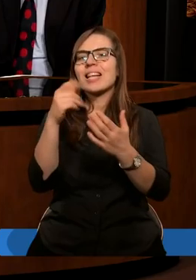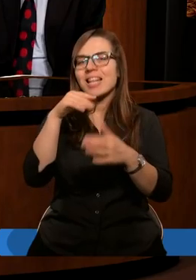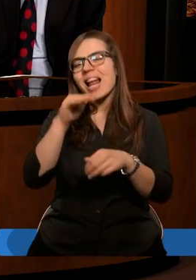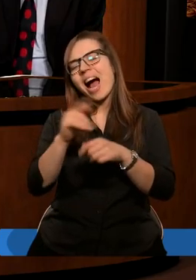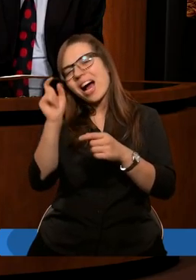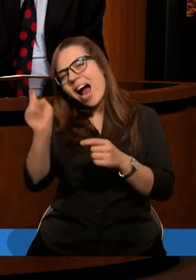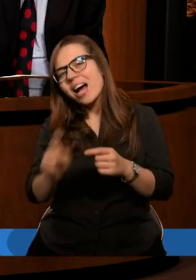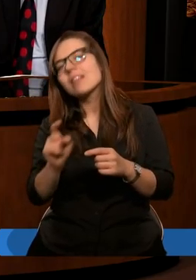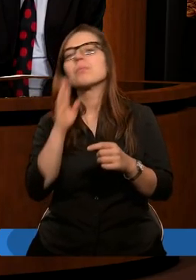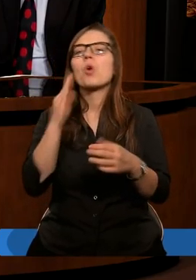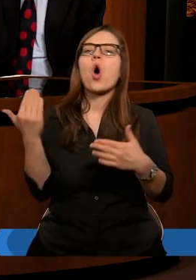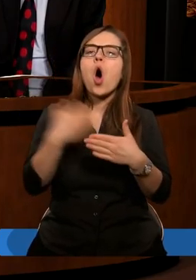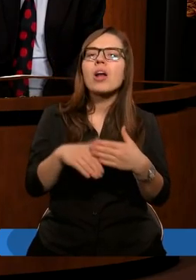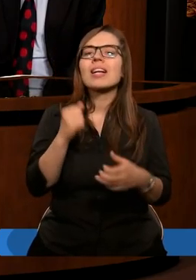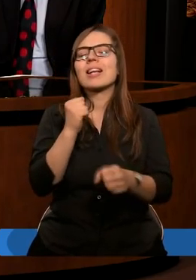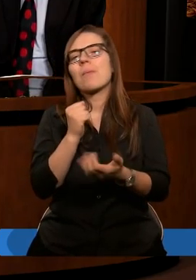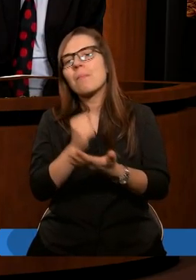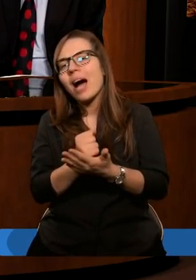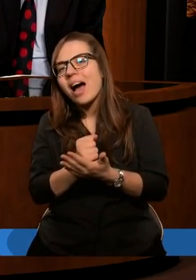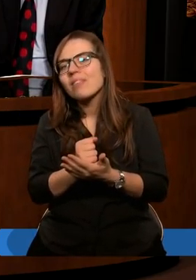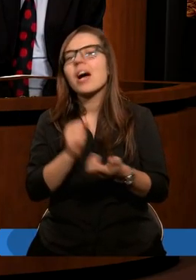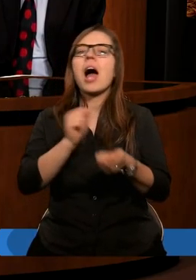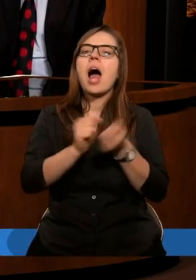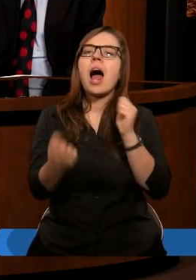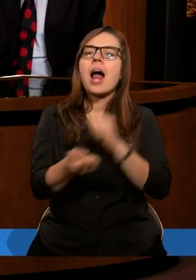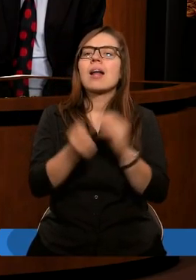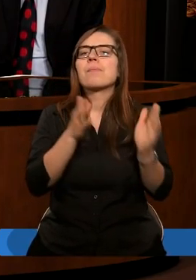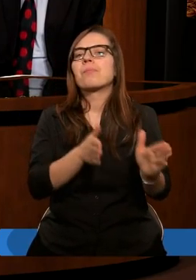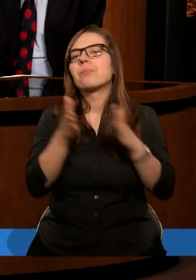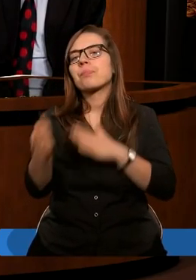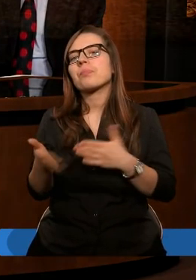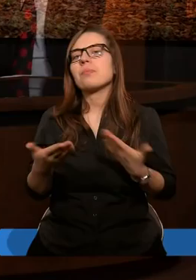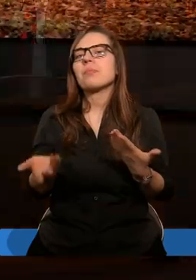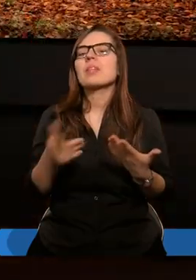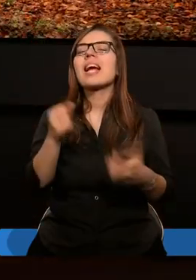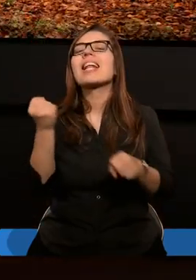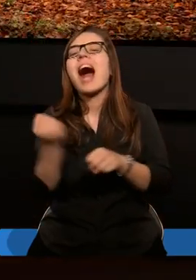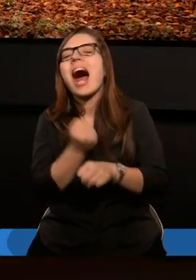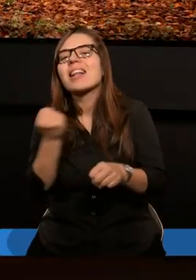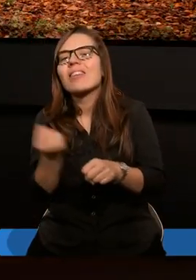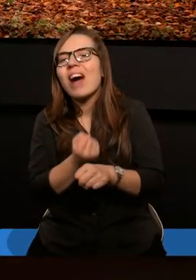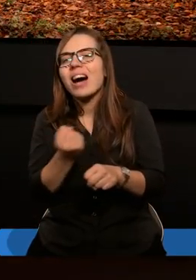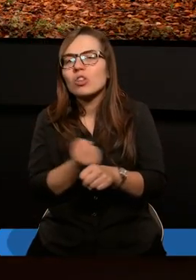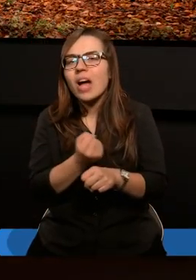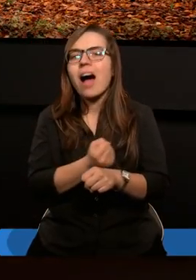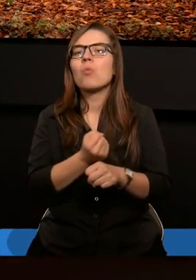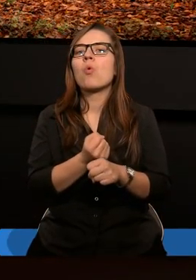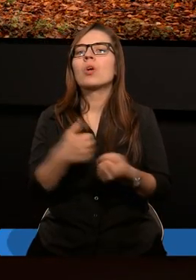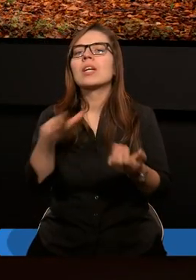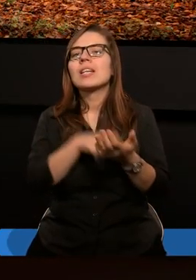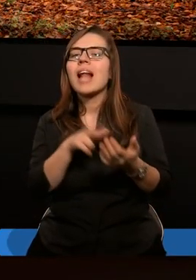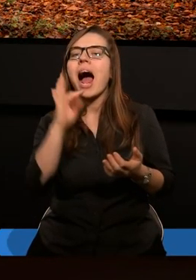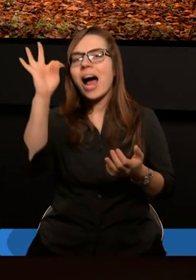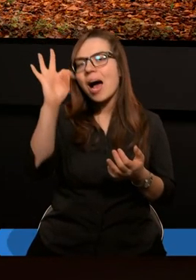koniec prawa. Poruszymy takie zagadnienia jak pewną zatwardziałość na